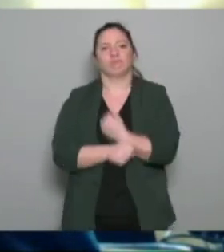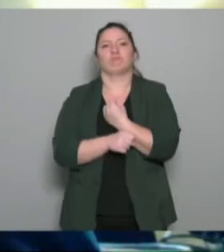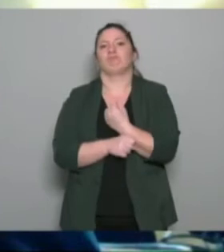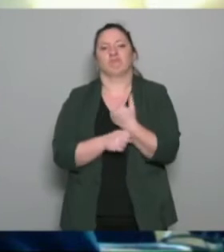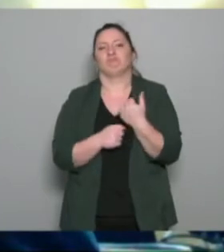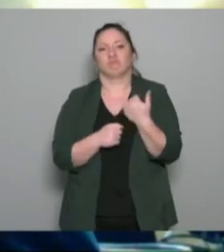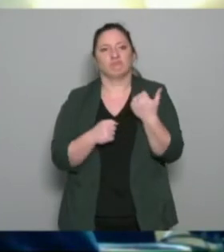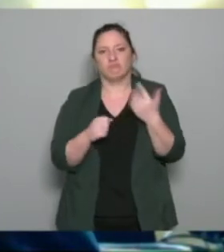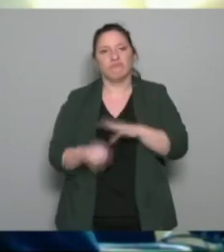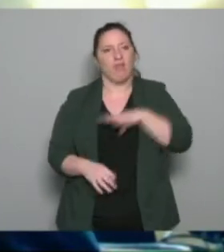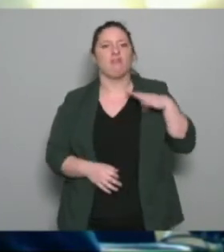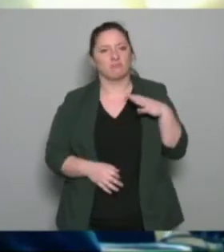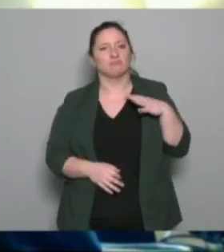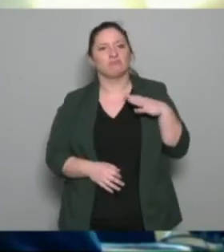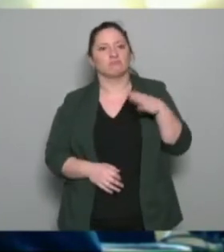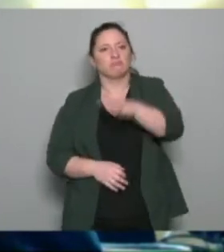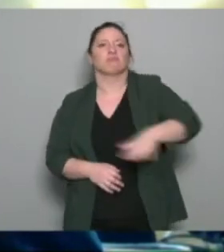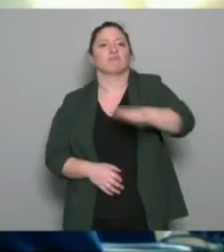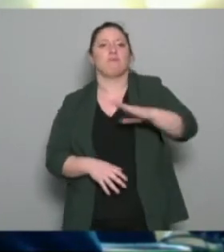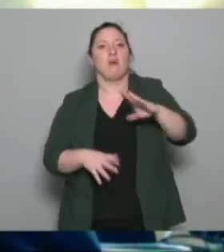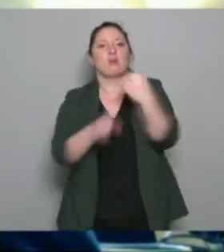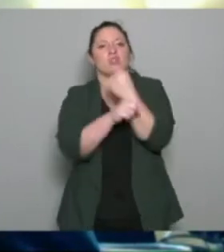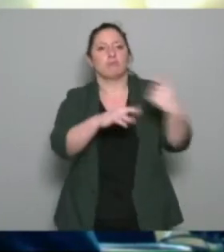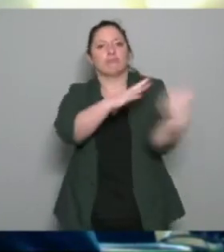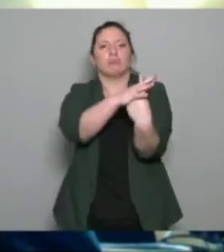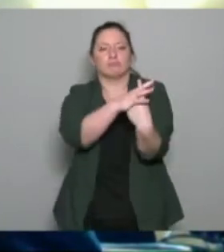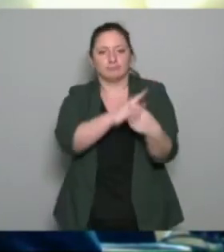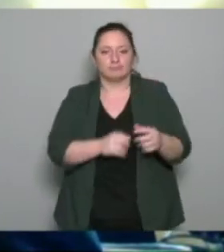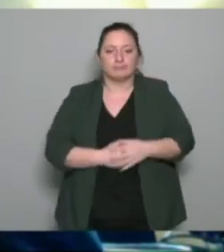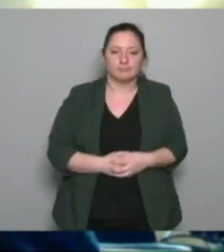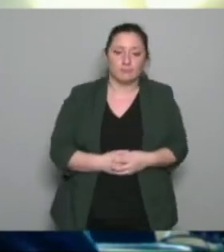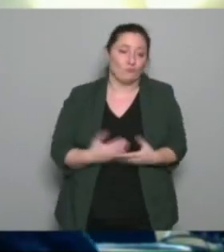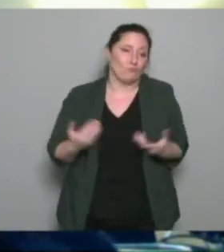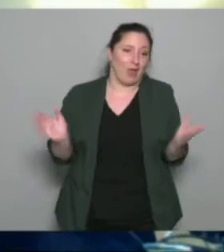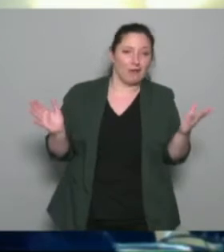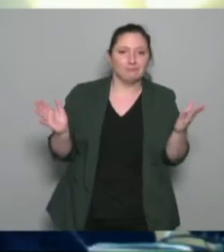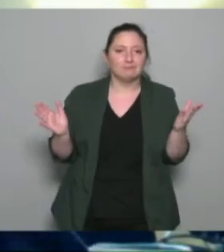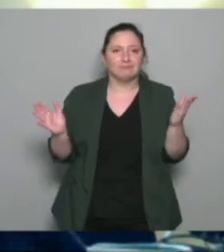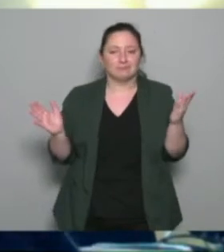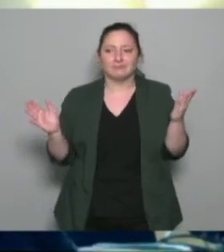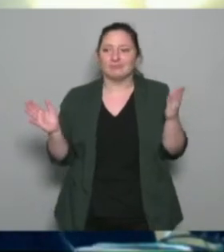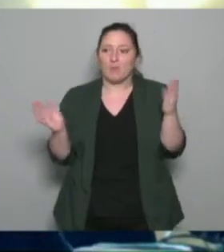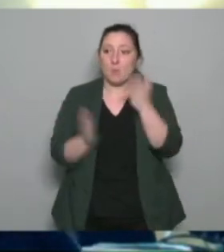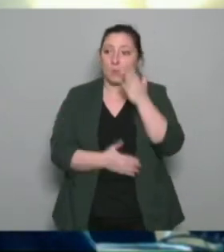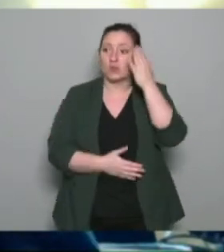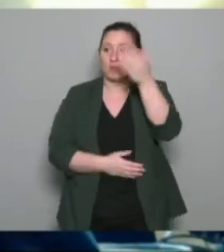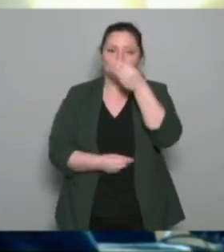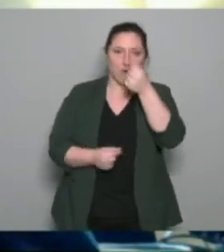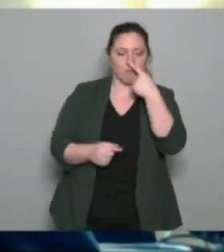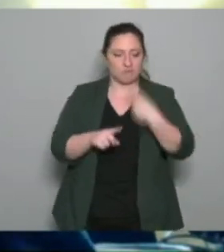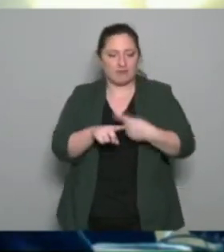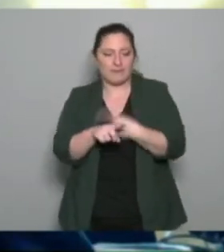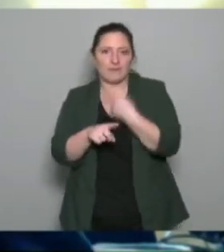pour les usagers mais c'est aussi une victoire pour nous donc voilà le projet prend du sens et c'est ce qui nous est